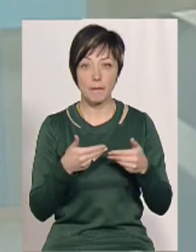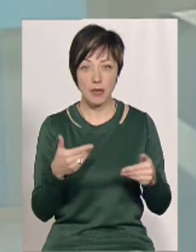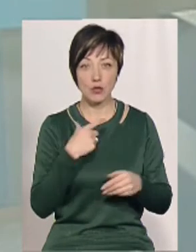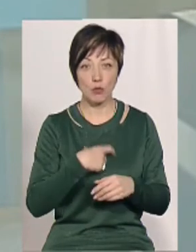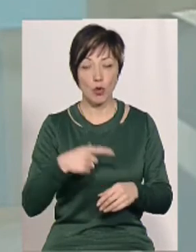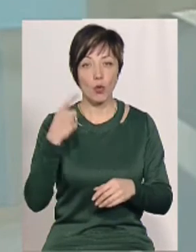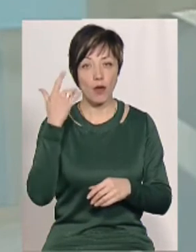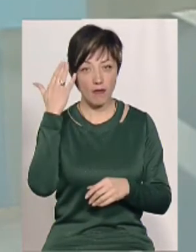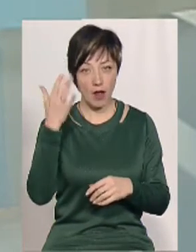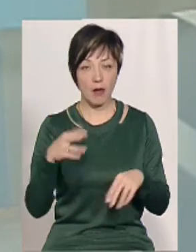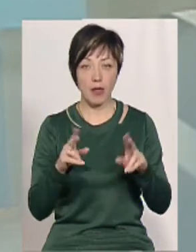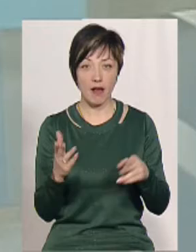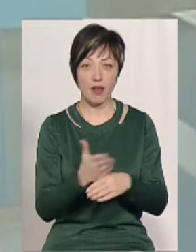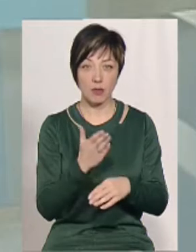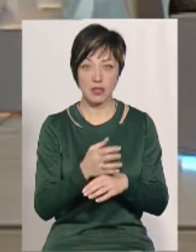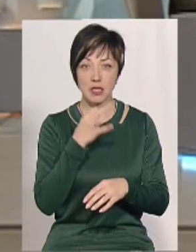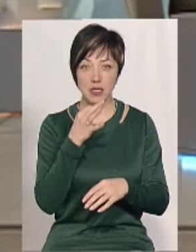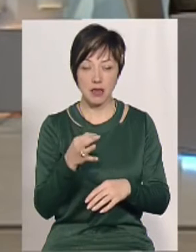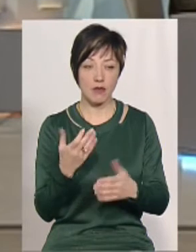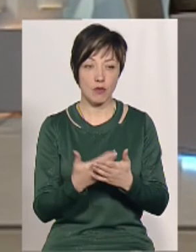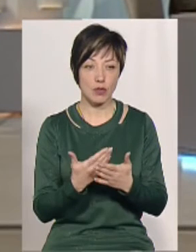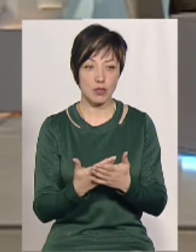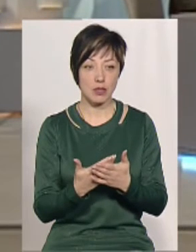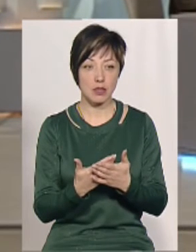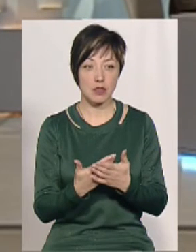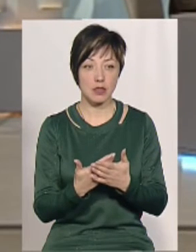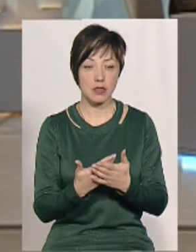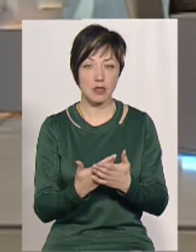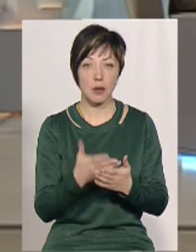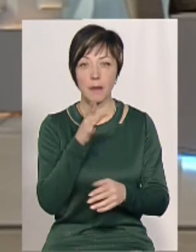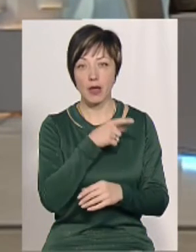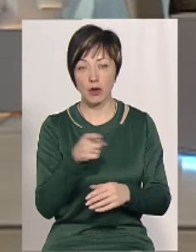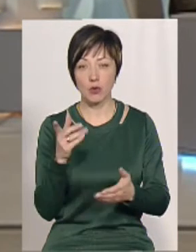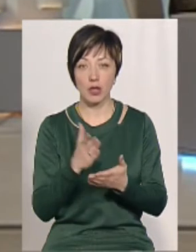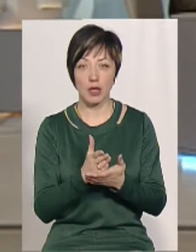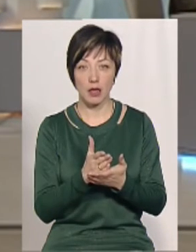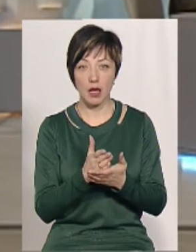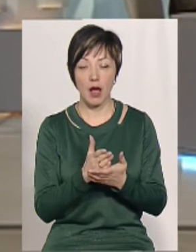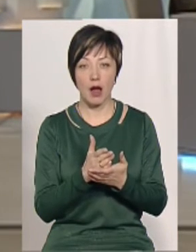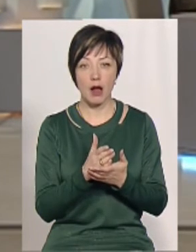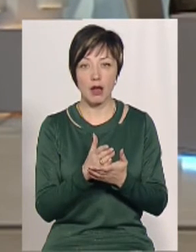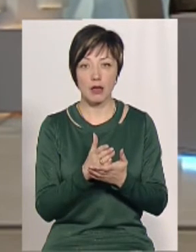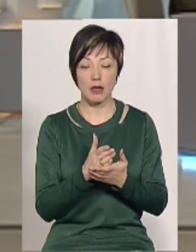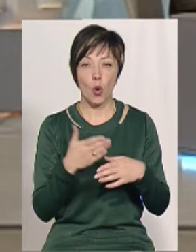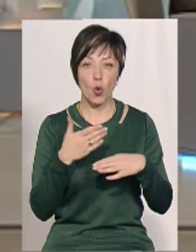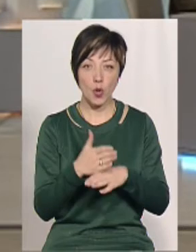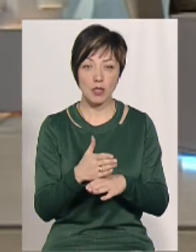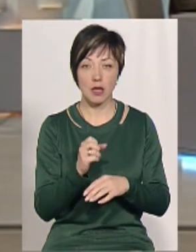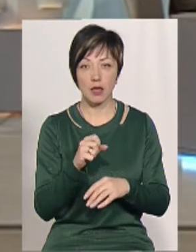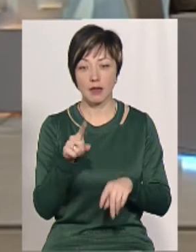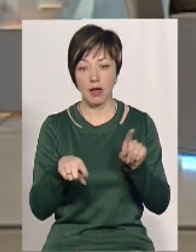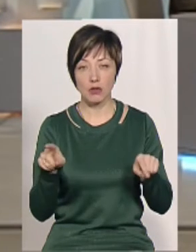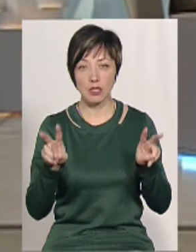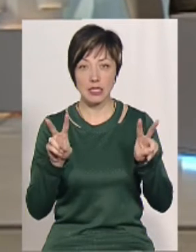собі уявляємо, так як виробник сказав, от він там, якийсь період є його розпаду, розпаду,